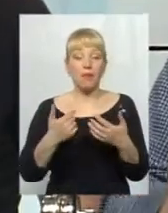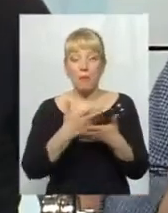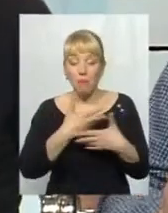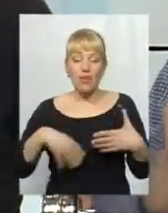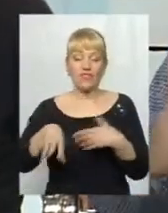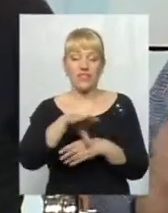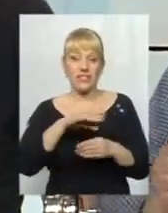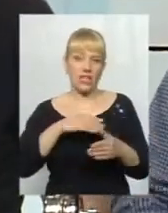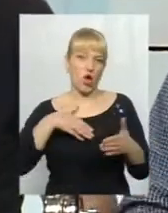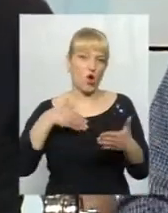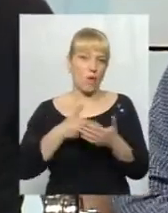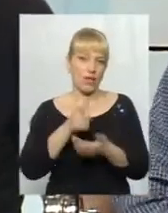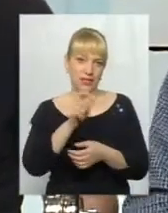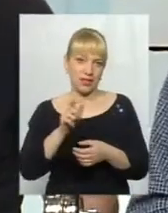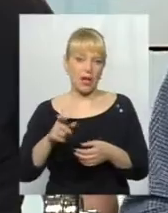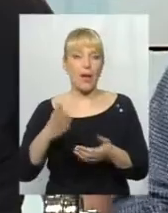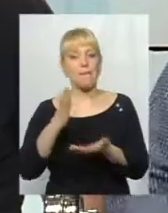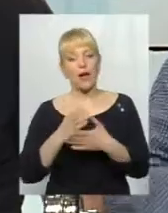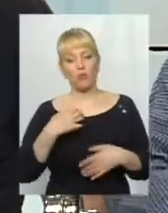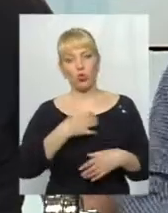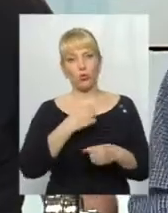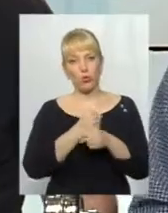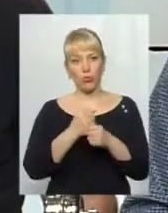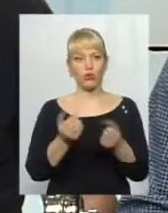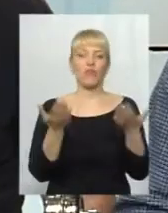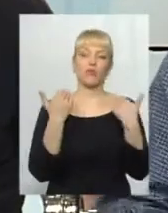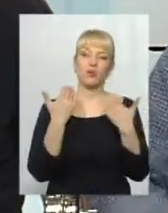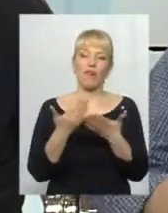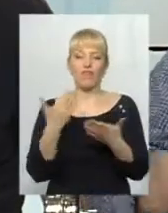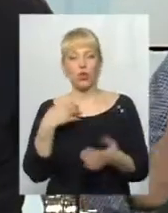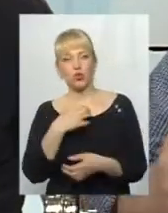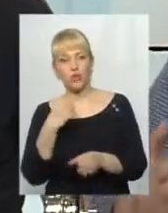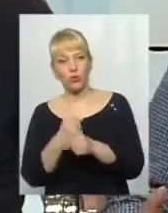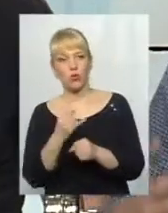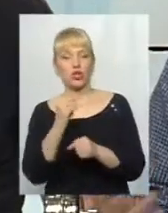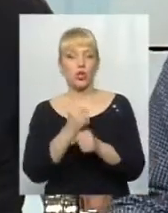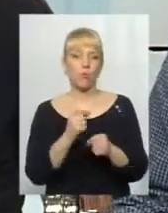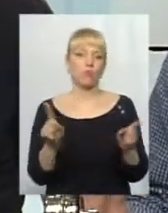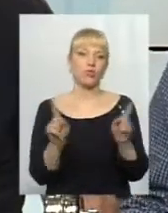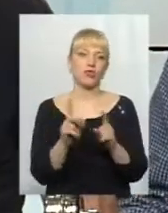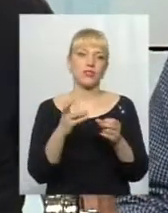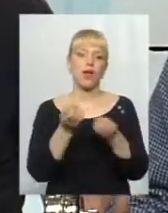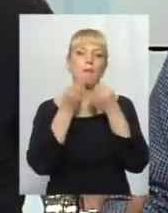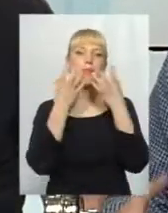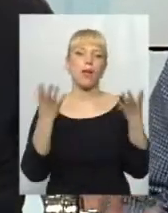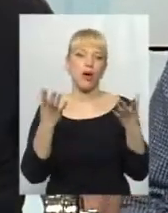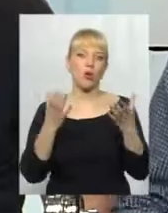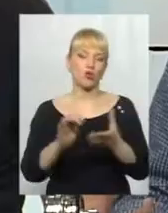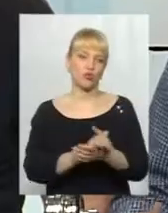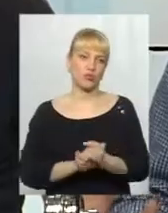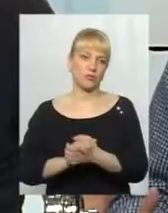всі громадські активісти, ми маємо основну роботу, відпочиваємо від основної роботи і робимо щось на багато суспільства, бо